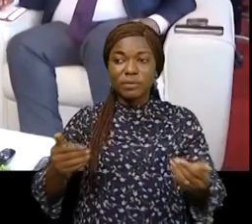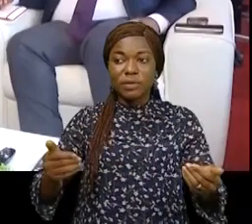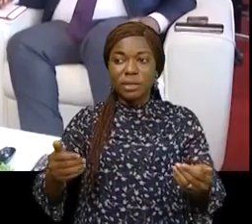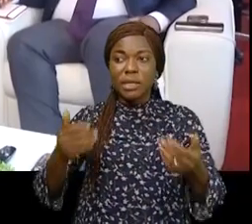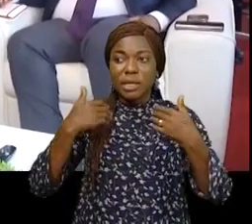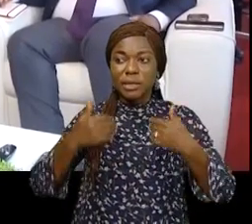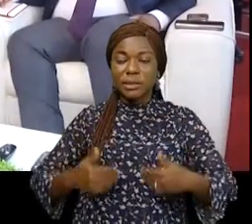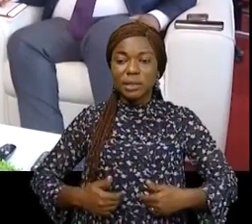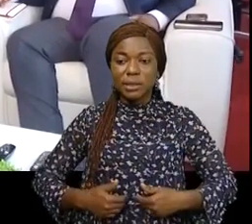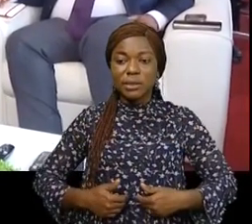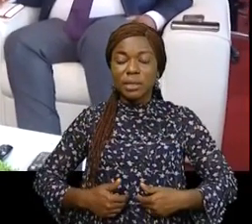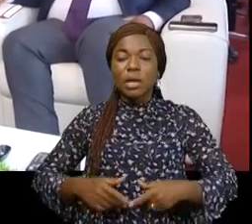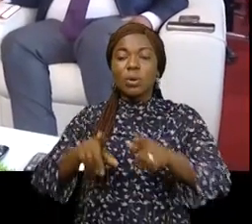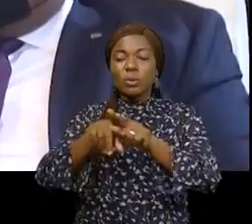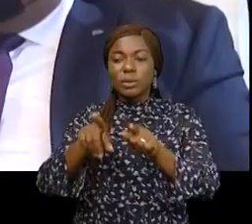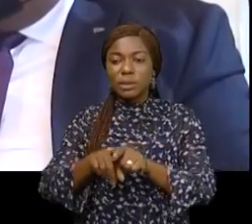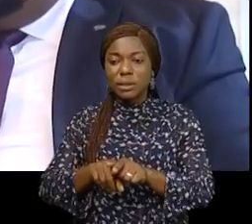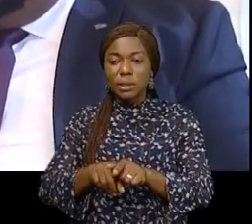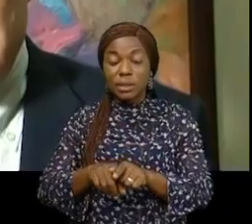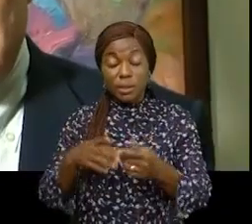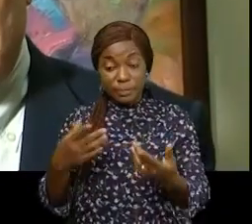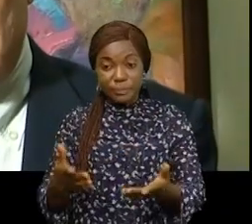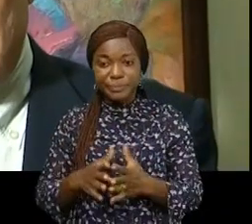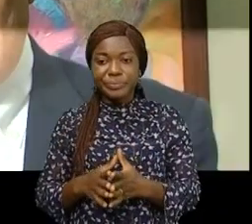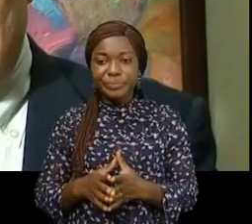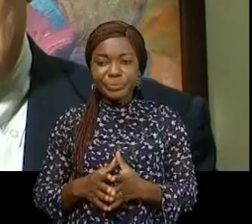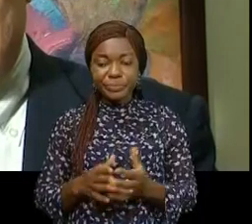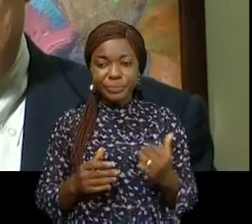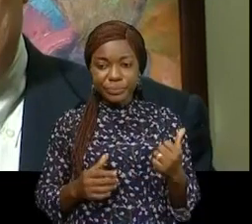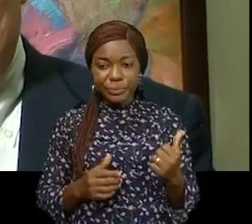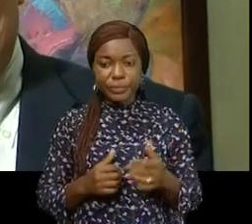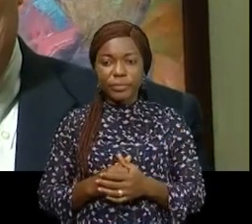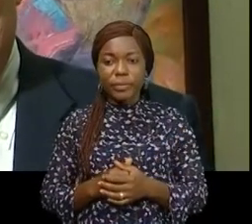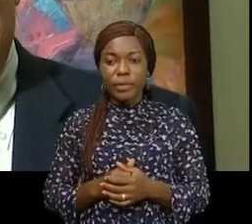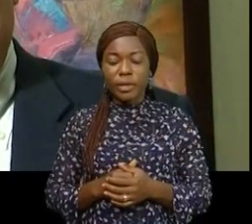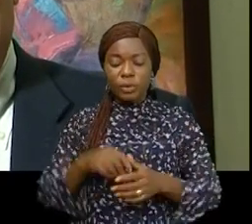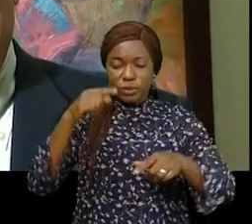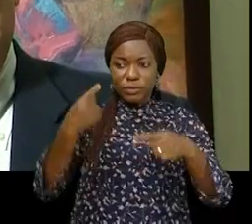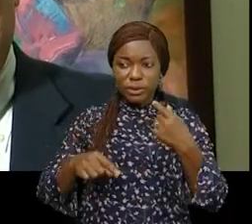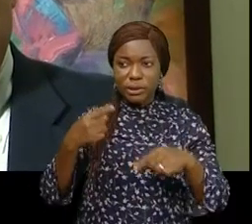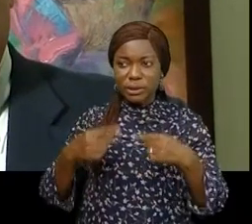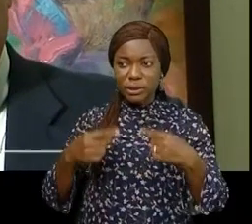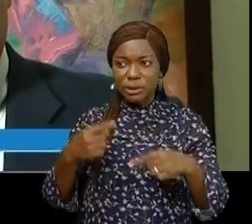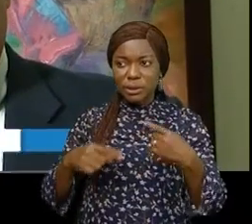santé et autres besoins manifestes. On a eu une discussion autour